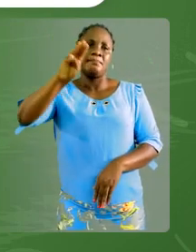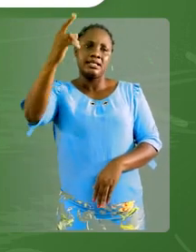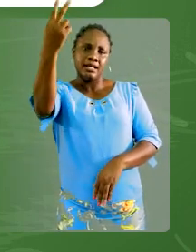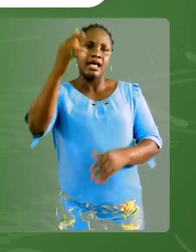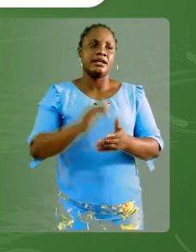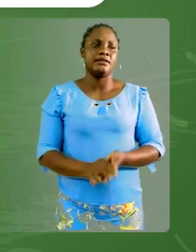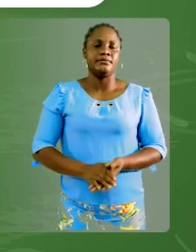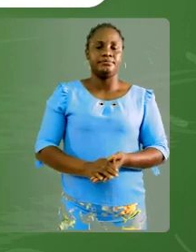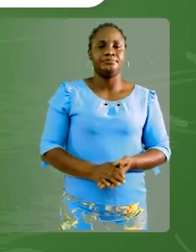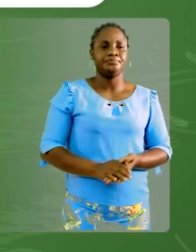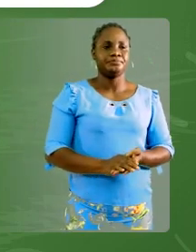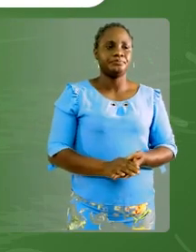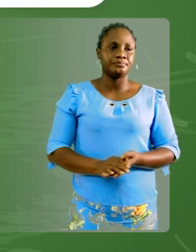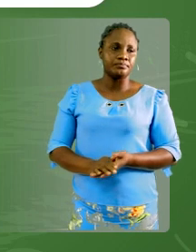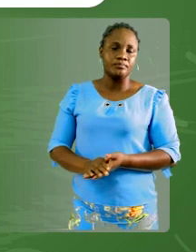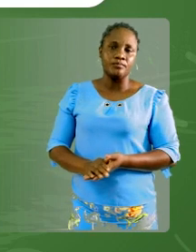On passe à la dernière opération.